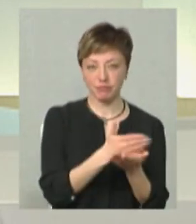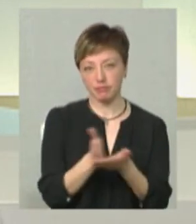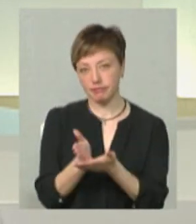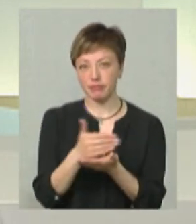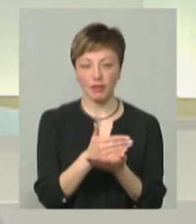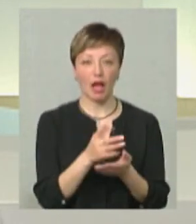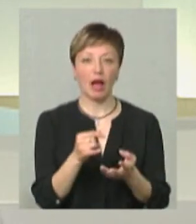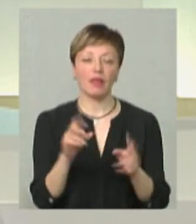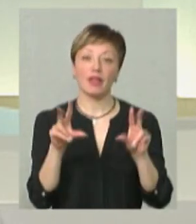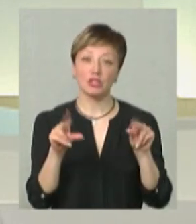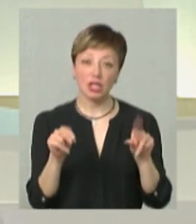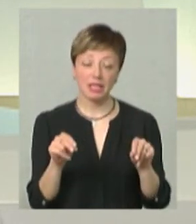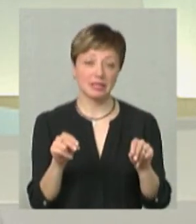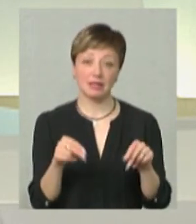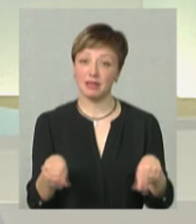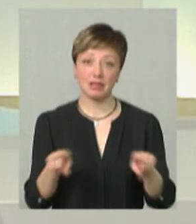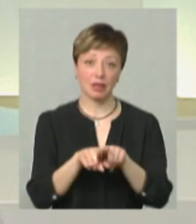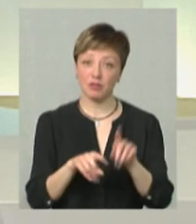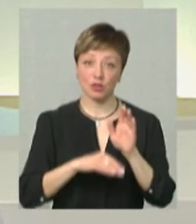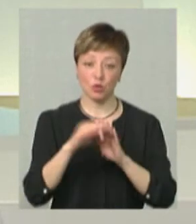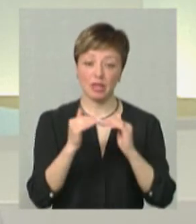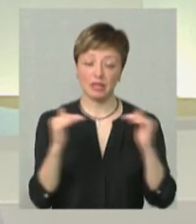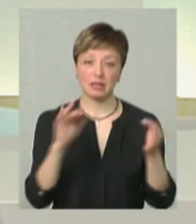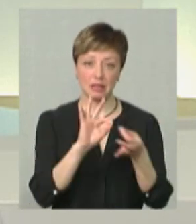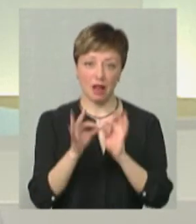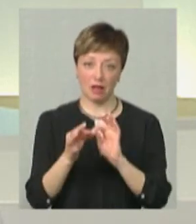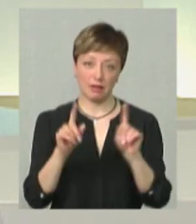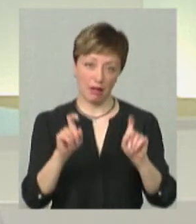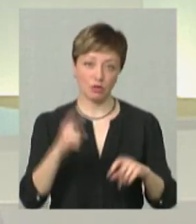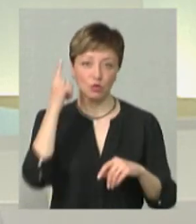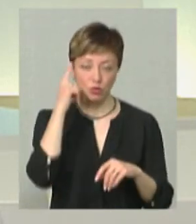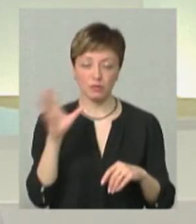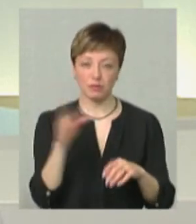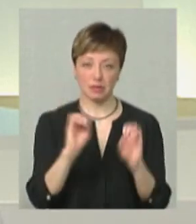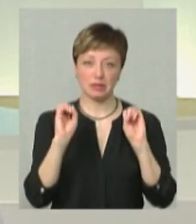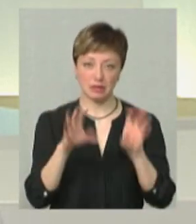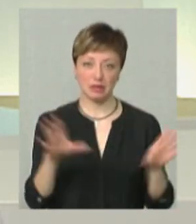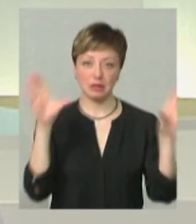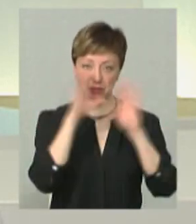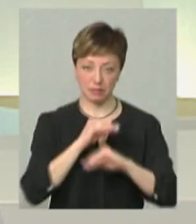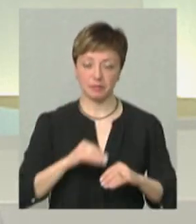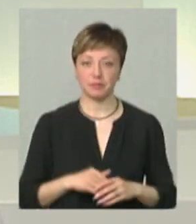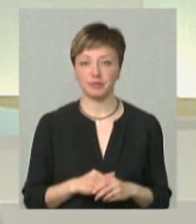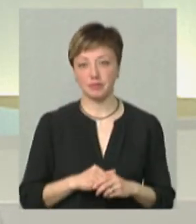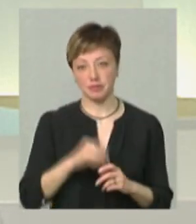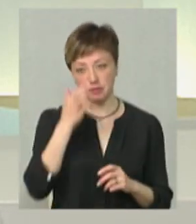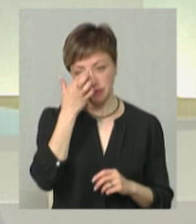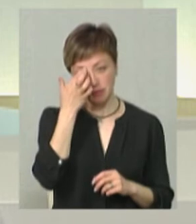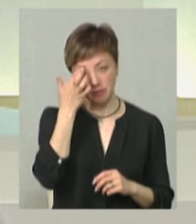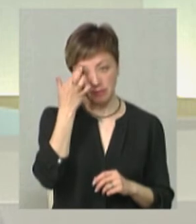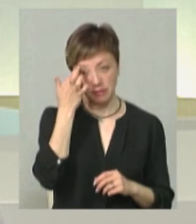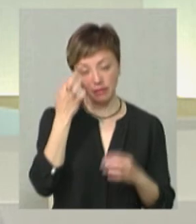на щастя, не є таким високим рівень складності тесту. Я думаю, що він абсолютно